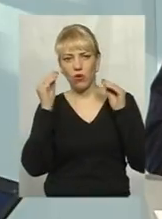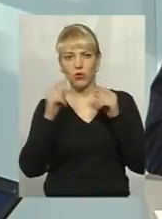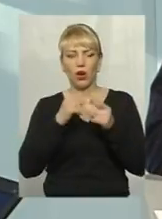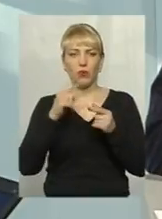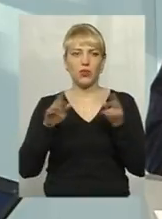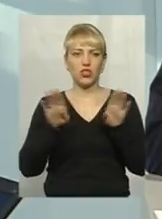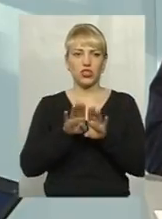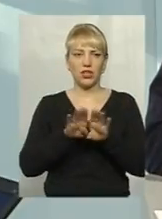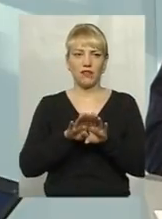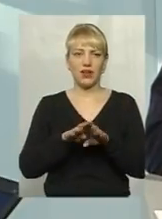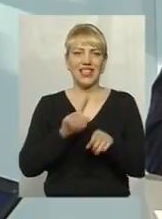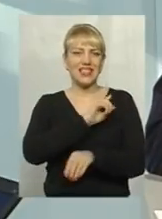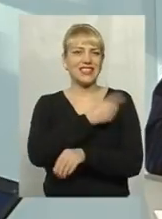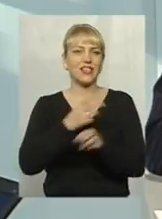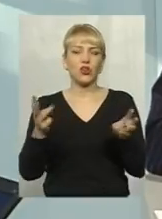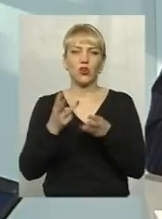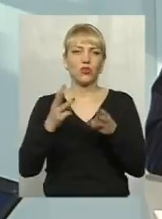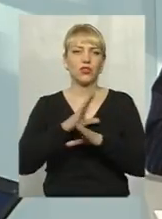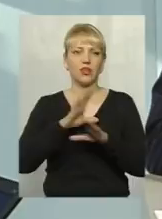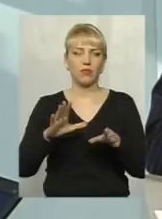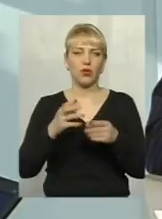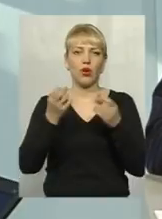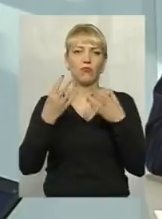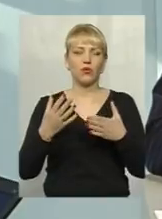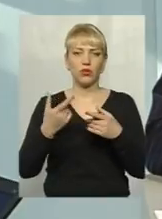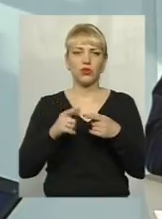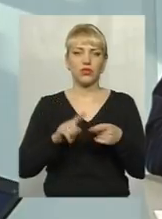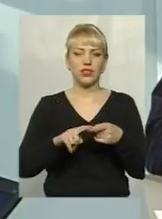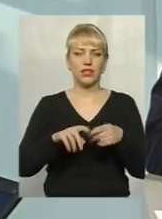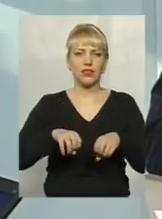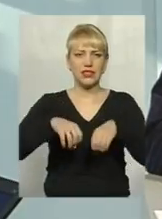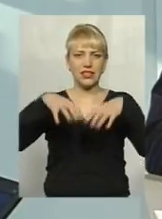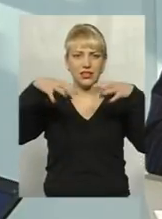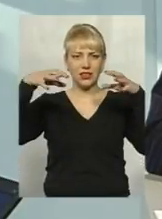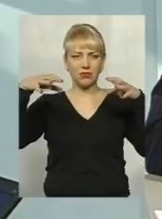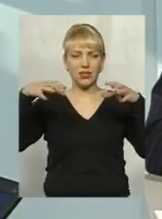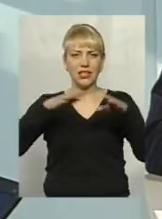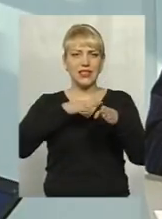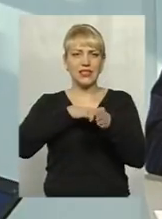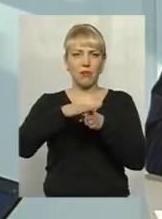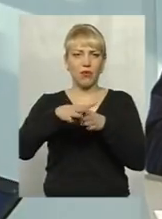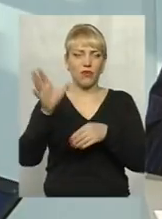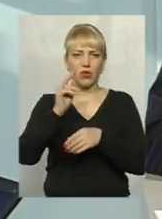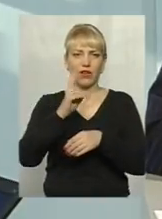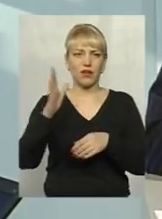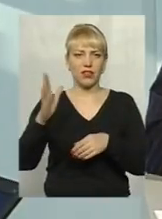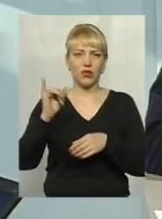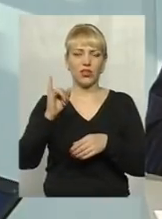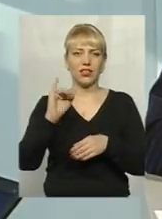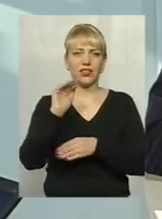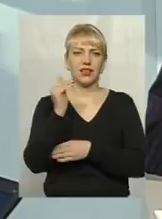Як такого горіння дуже потужного не було. Просто продукти горіння заполонили всю квартиру, і дитина просто